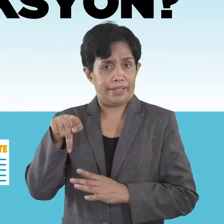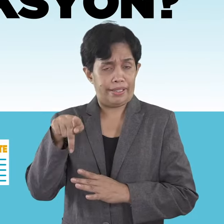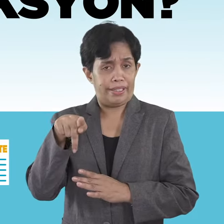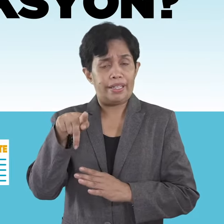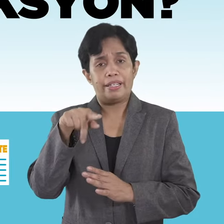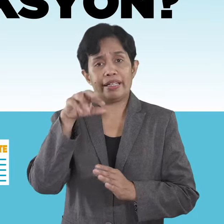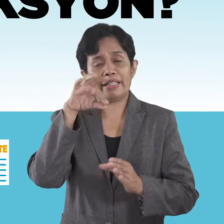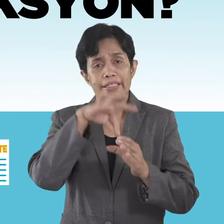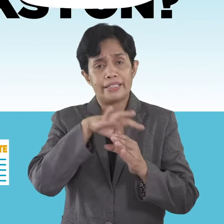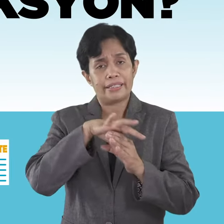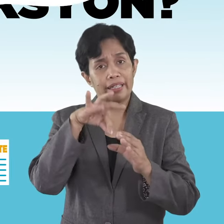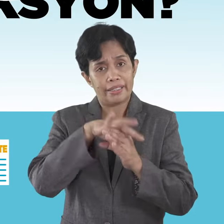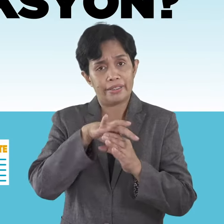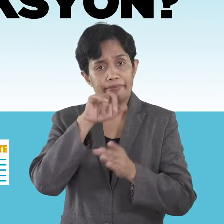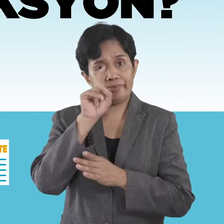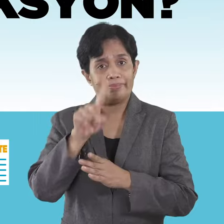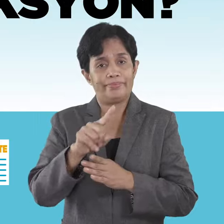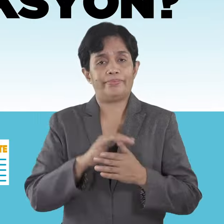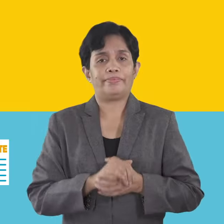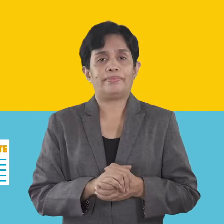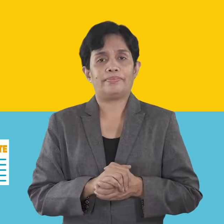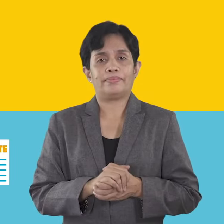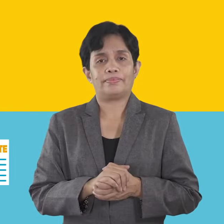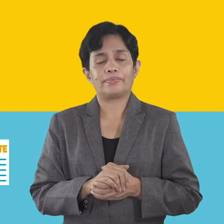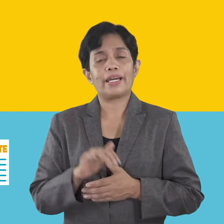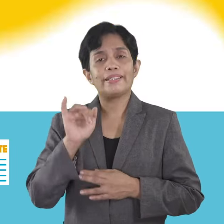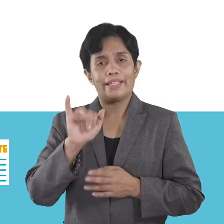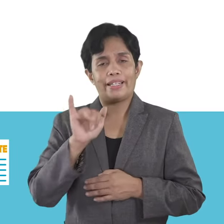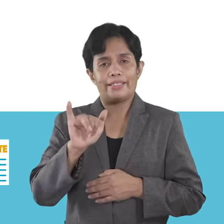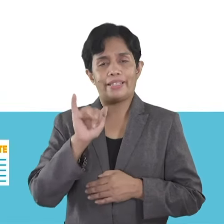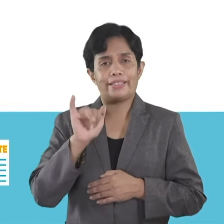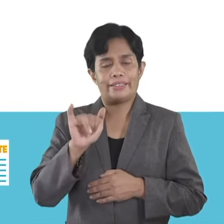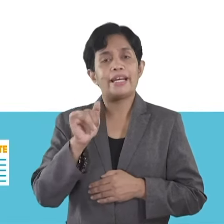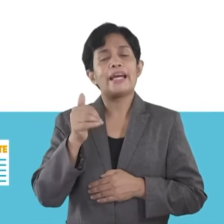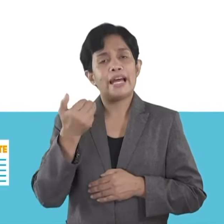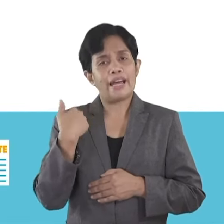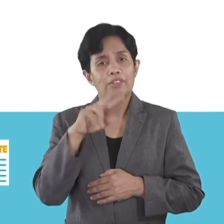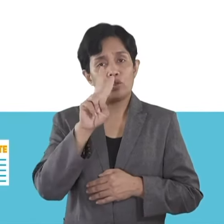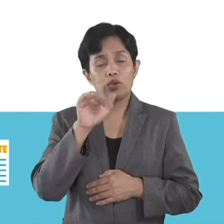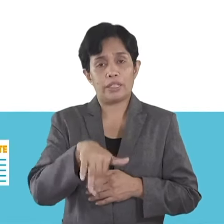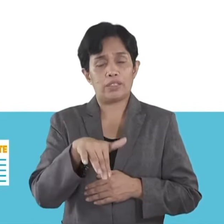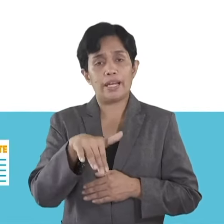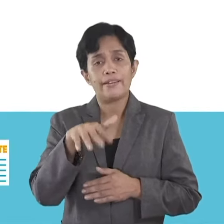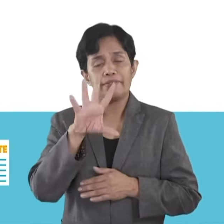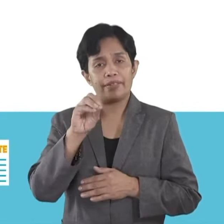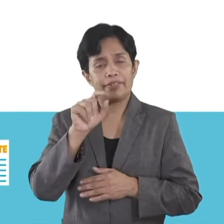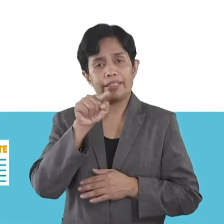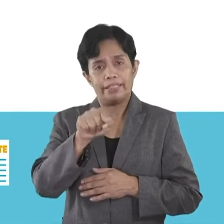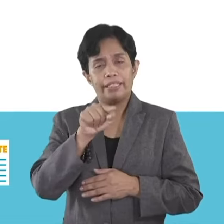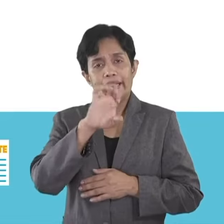o EAPP karong umaabot na eleksyon? Oo, adunay 2.050 ka